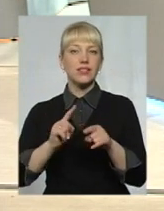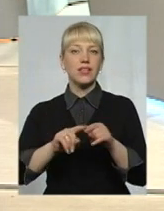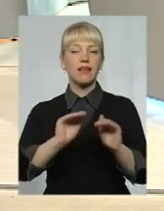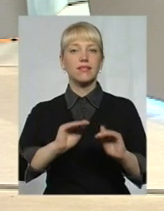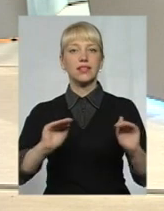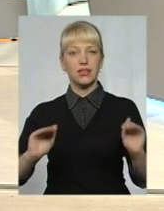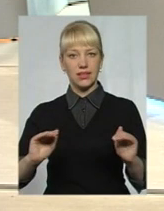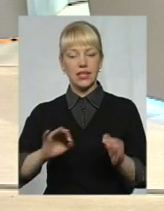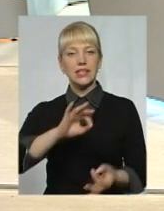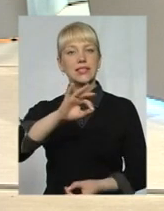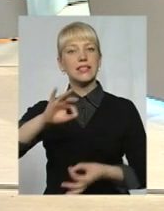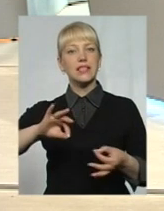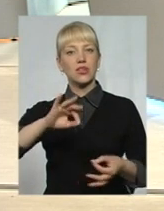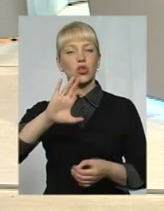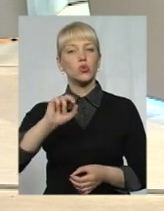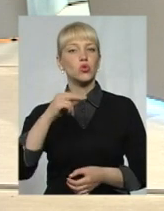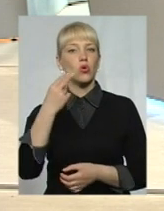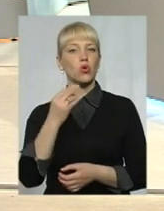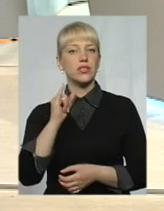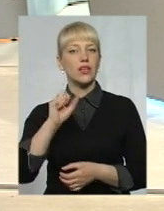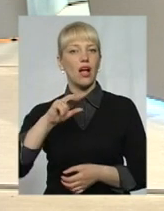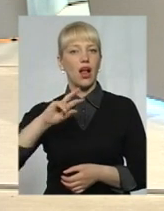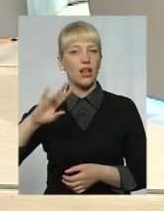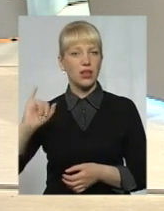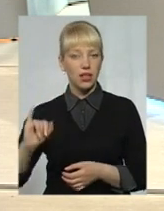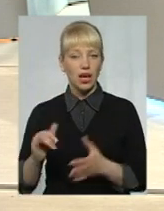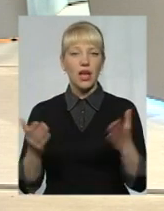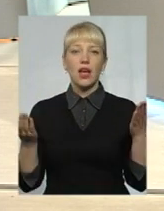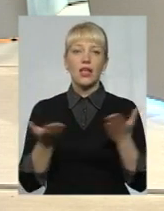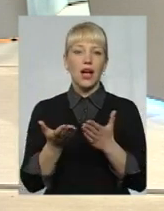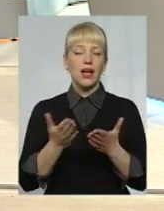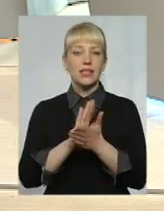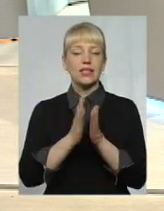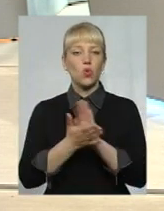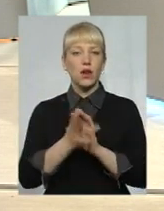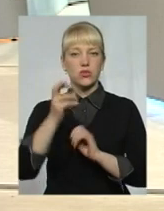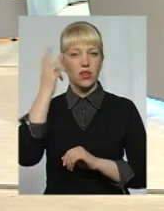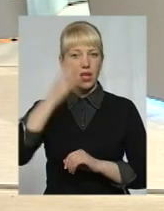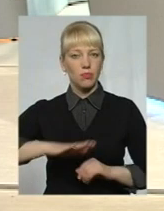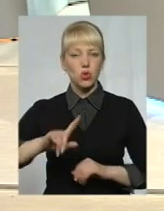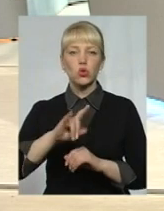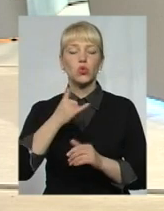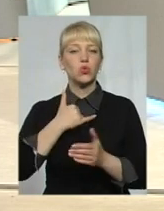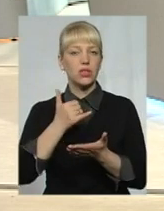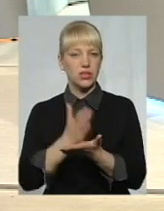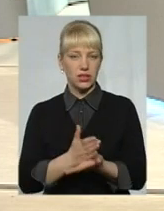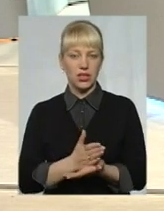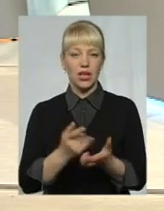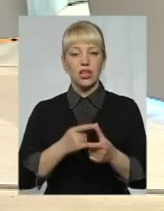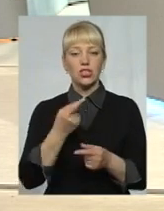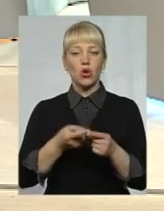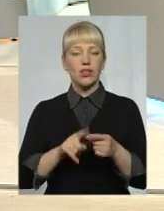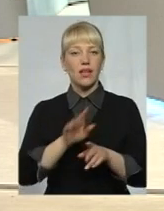сироти соціальні, так би мовити. Яка ситуація на Хмельниччині, що маємо в нас? Чи ота